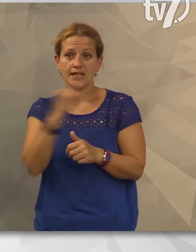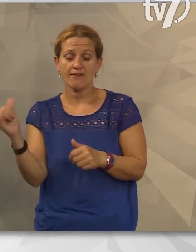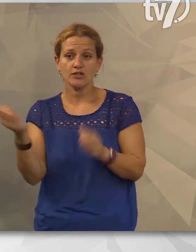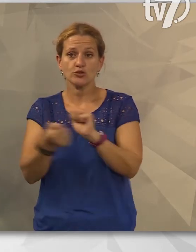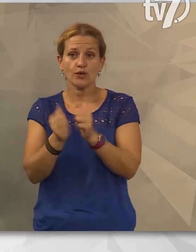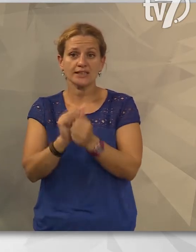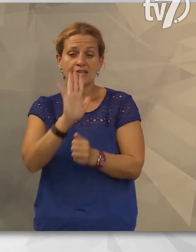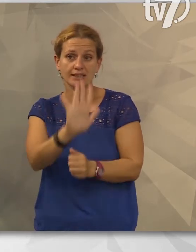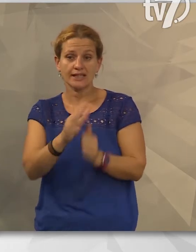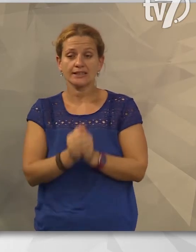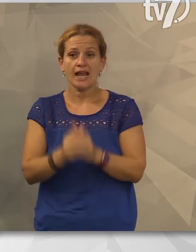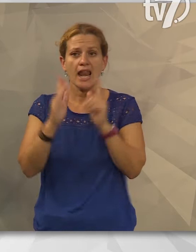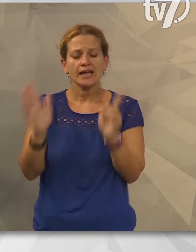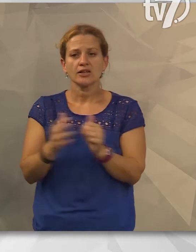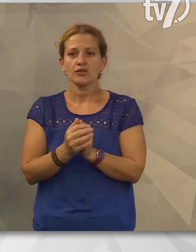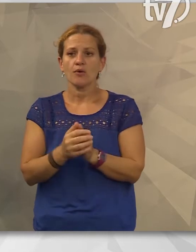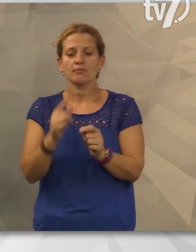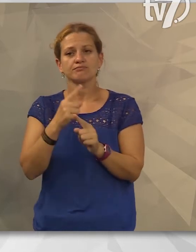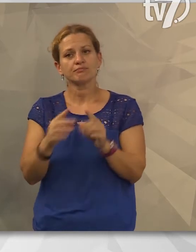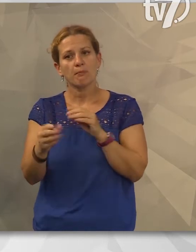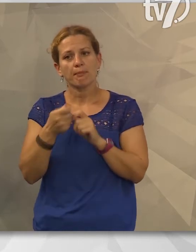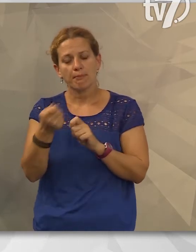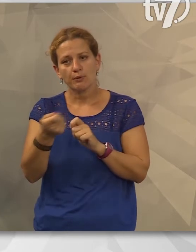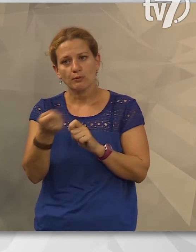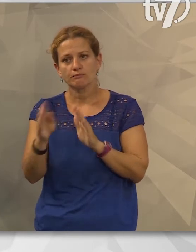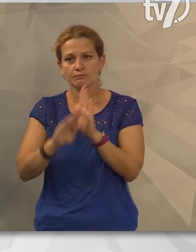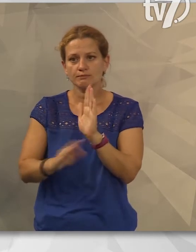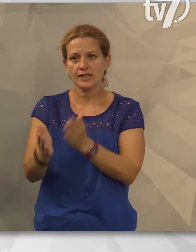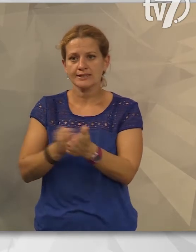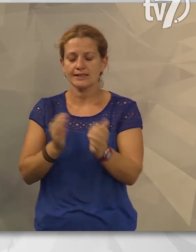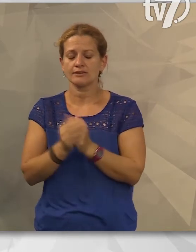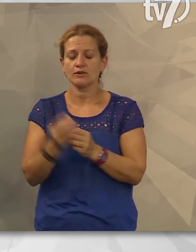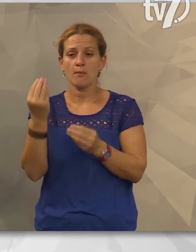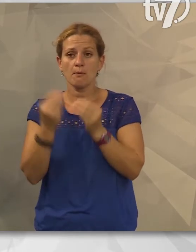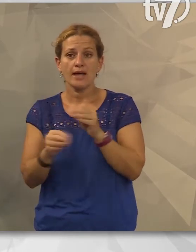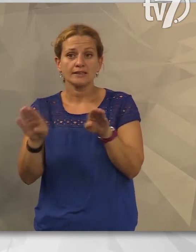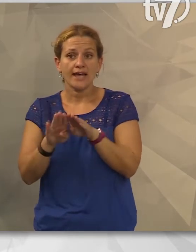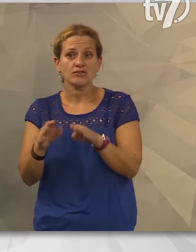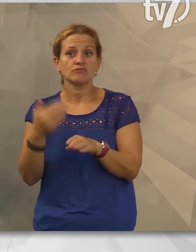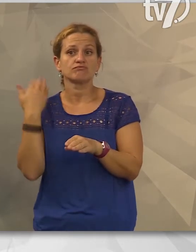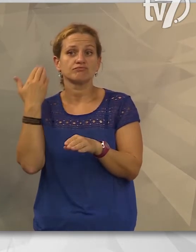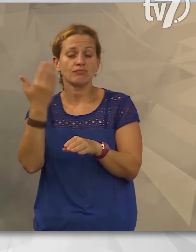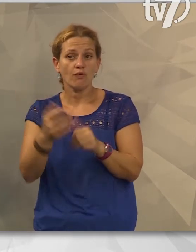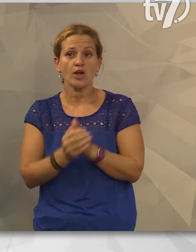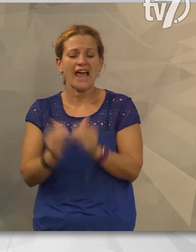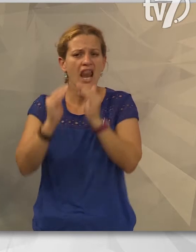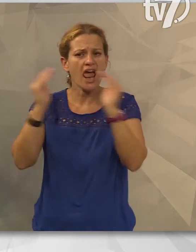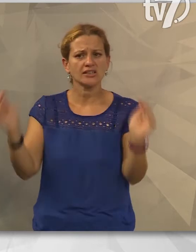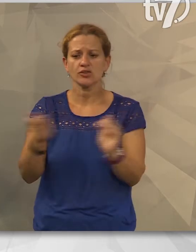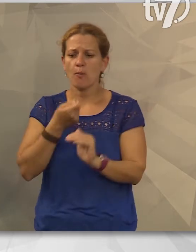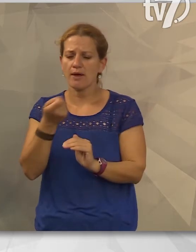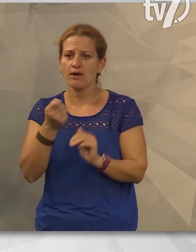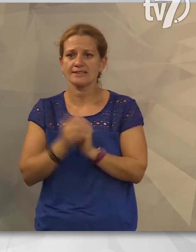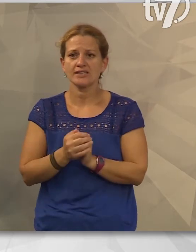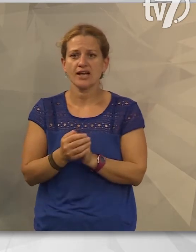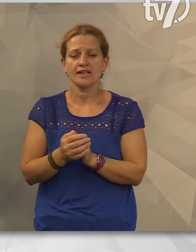legnagyobb másfél éves beruházási programja kezdődik most, hiszen a társaságunk valaha volt legnagyobb beruházását jelentő